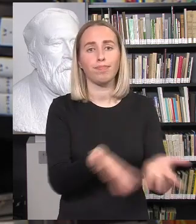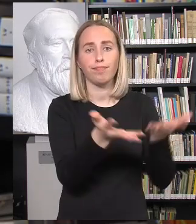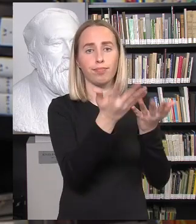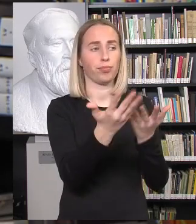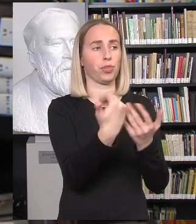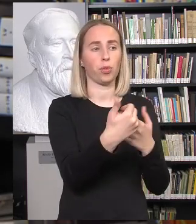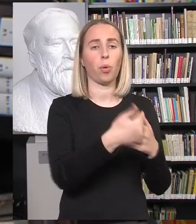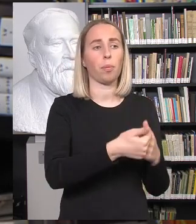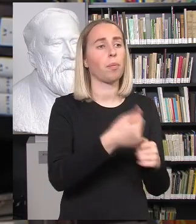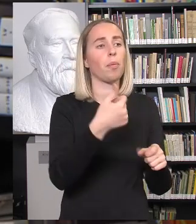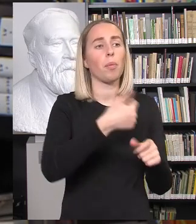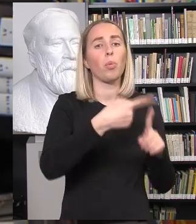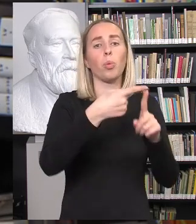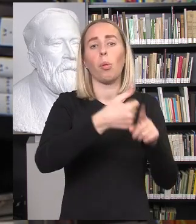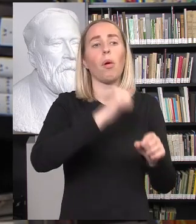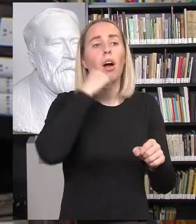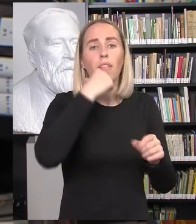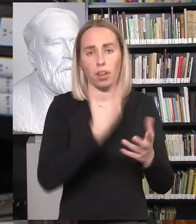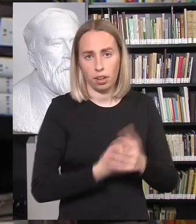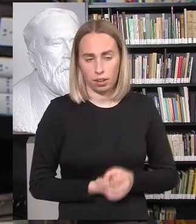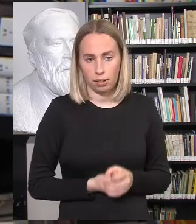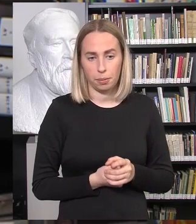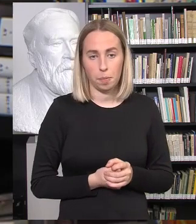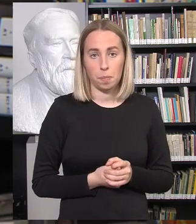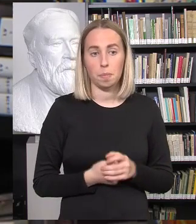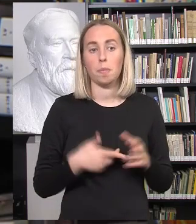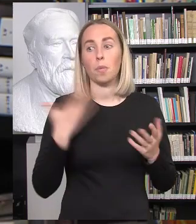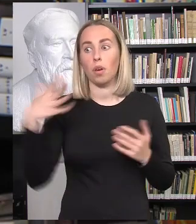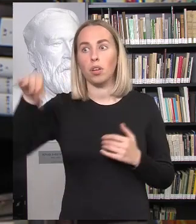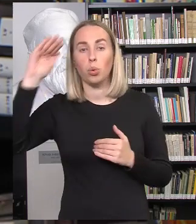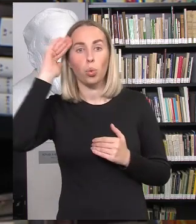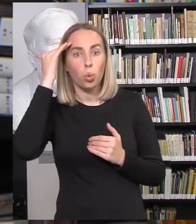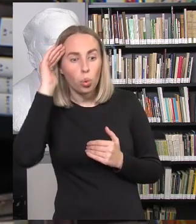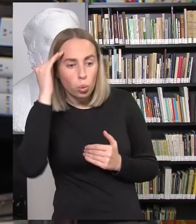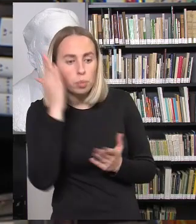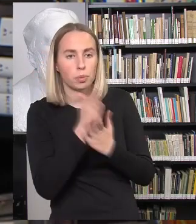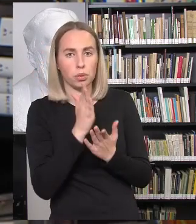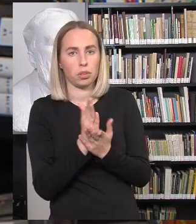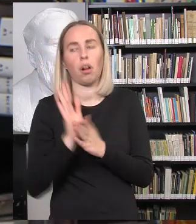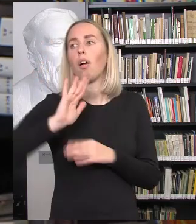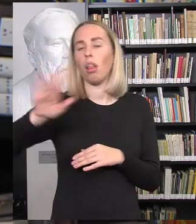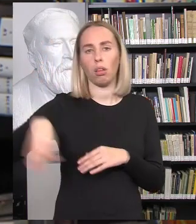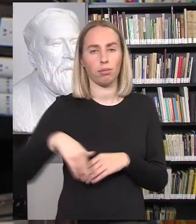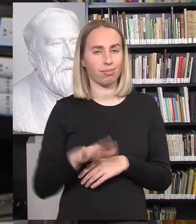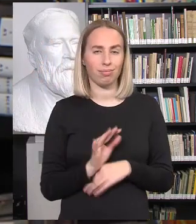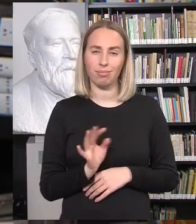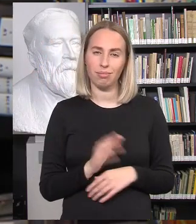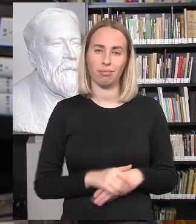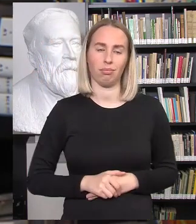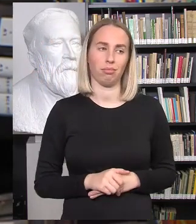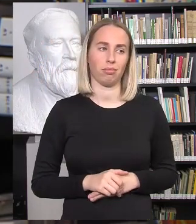traptautinė bendruomenė tiek dėmesio skirį yra tiek susirūpinusi, negalima to nuomoti ranką. Kitas dalykas,